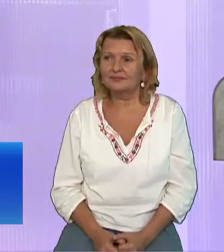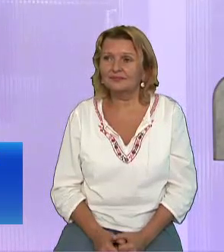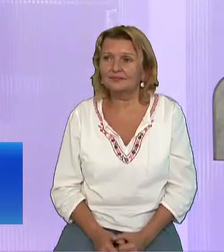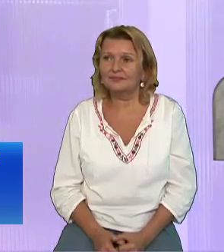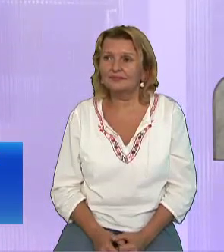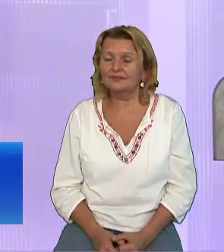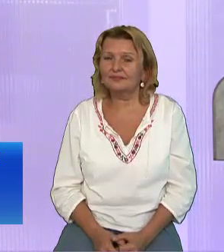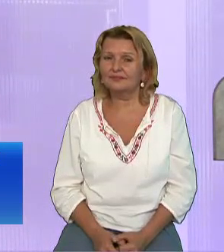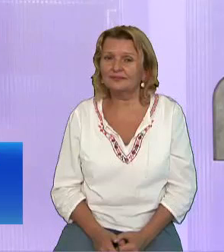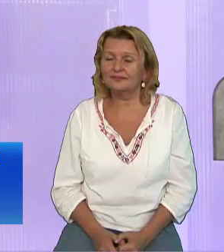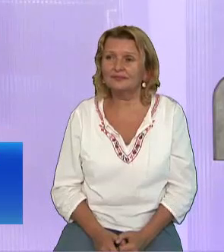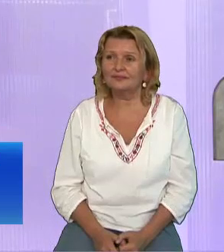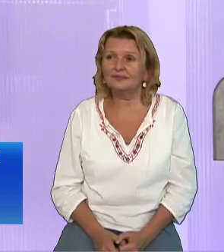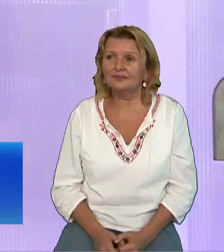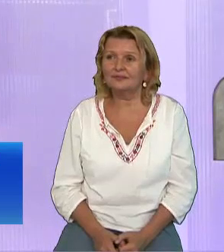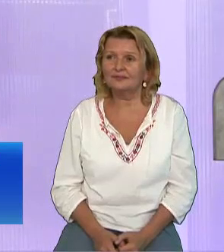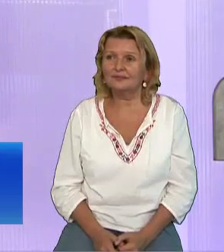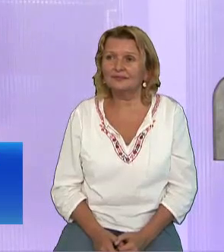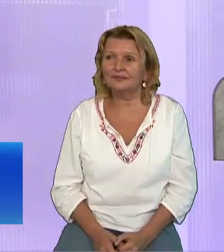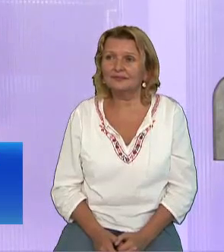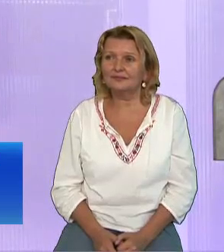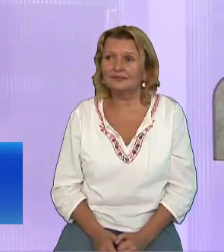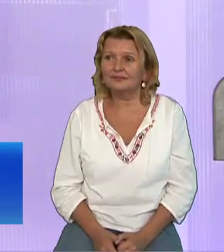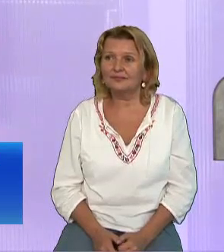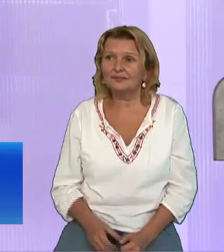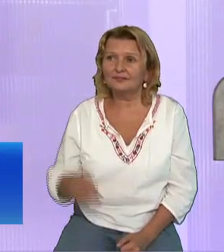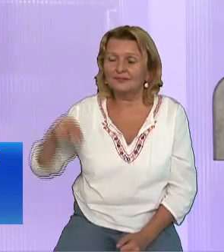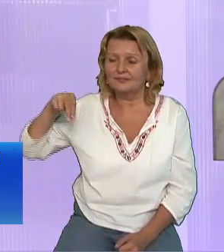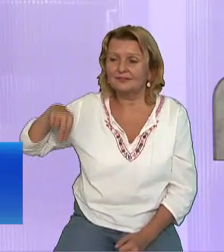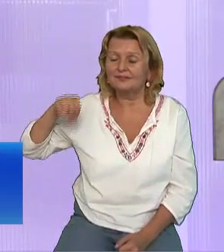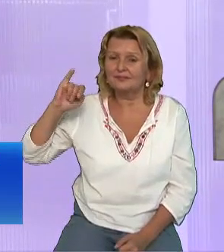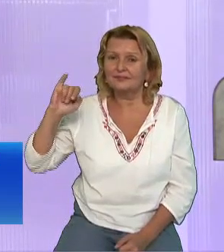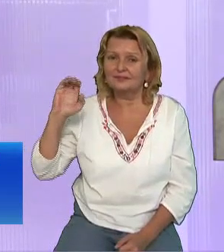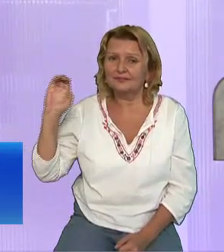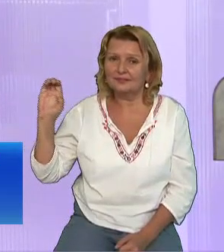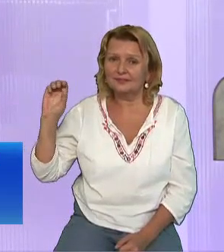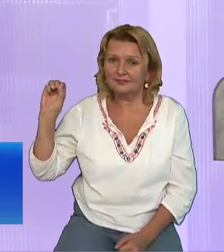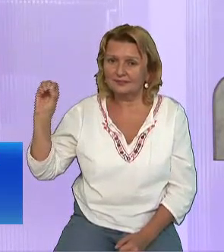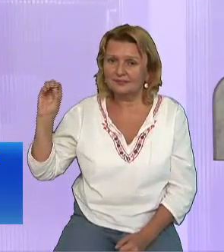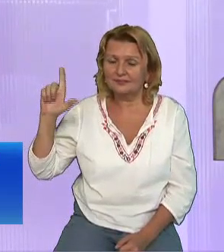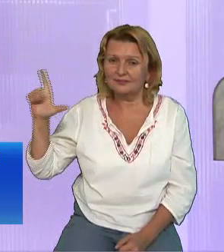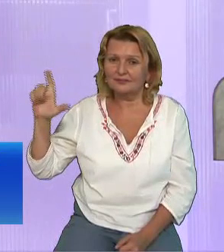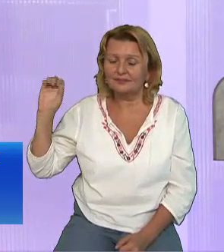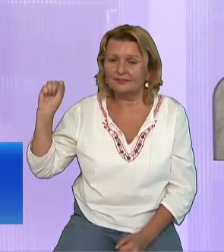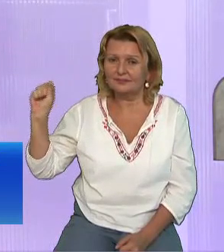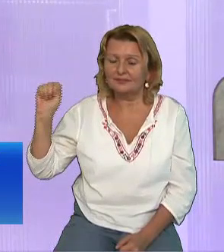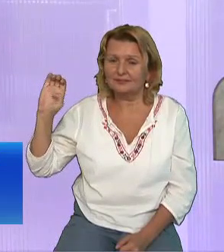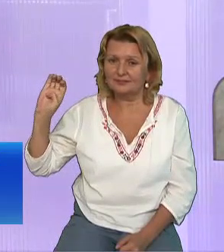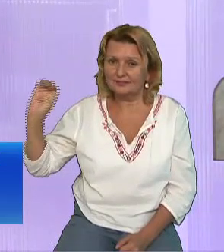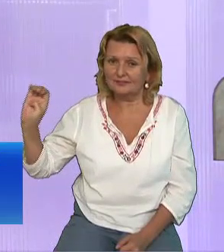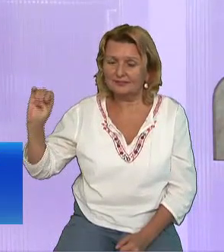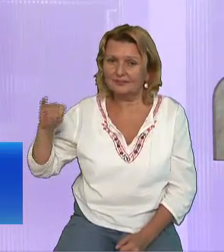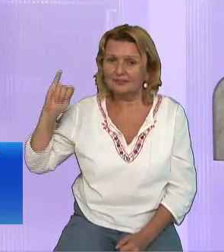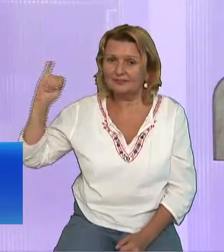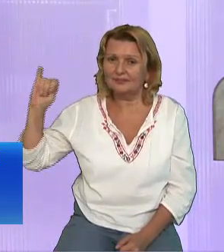Nicola Iorga spunea că Distanța cea mai mare care s-a înregistrat vreodată Este de la vorba la faptă Dumnezeu să Ne dea